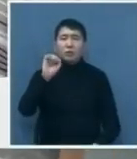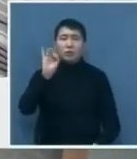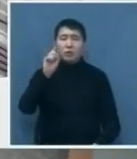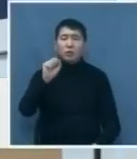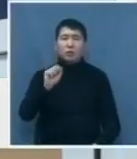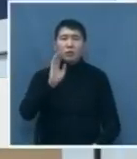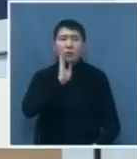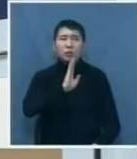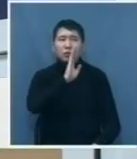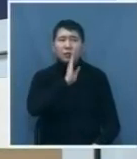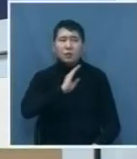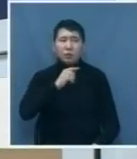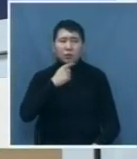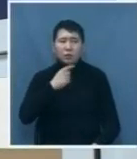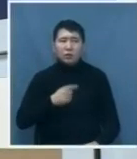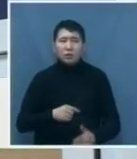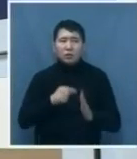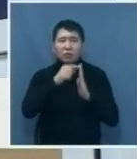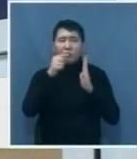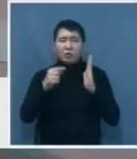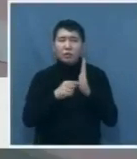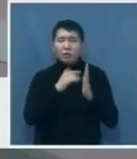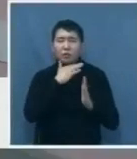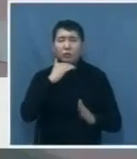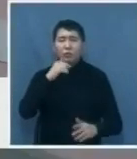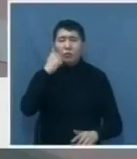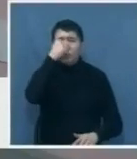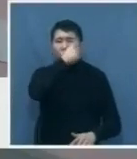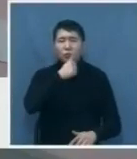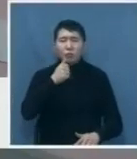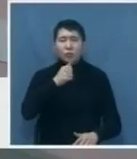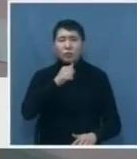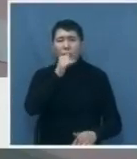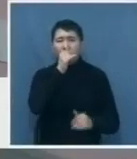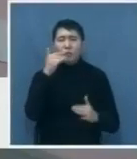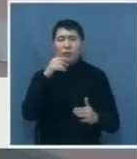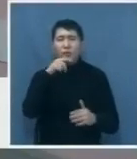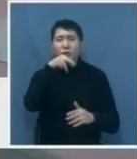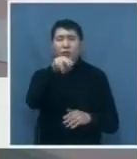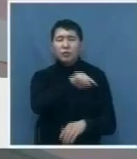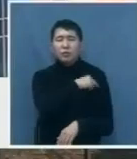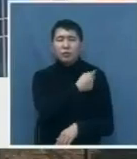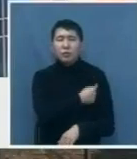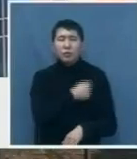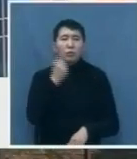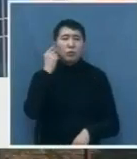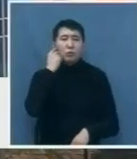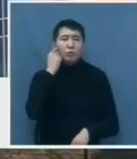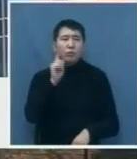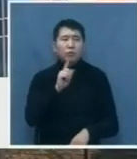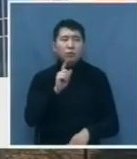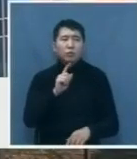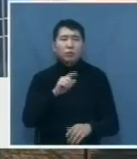рассказала, что по причине деликатности вопроса многие годы не решалась обратиться к врачу. Но когда услышала, что появился щадящий и очень